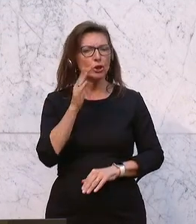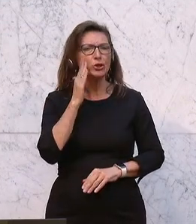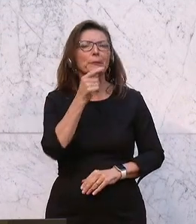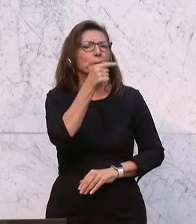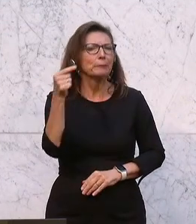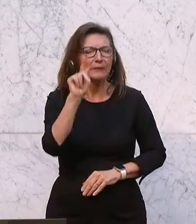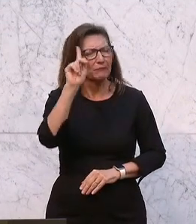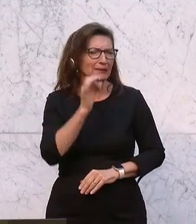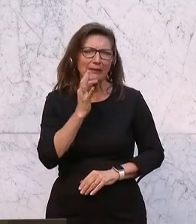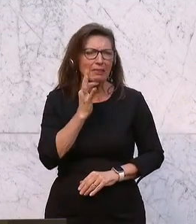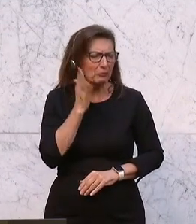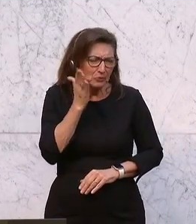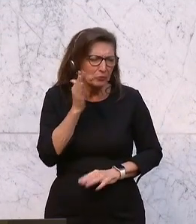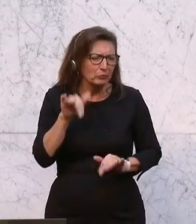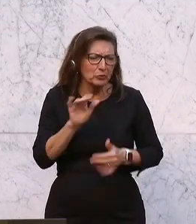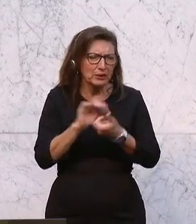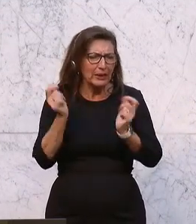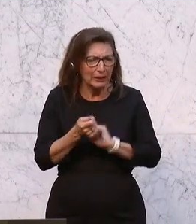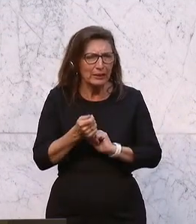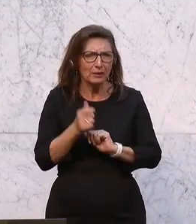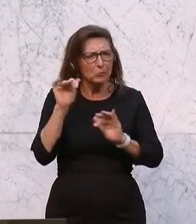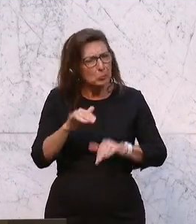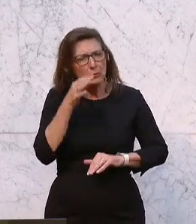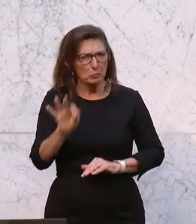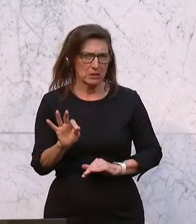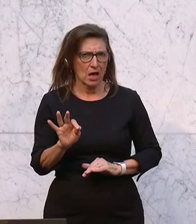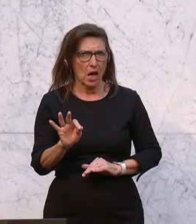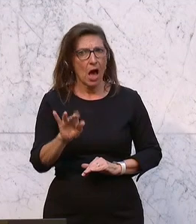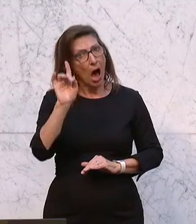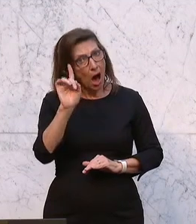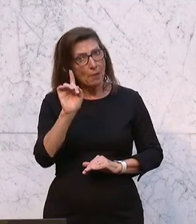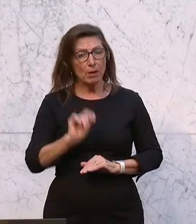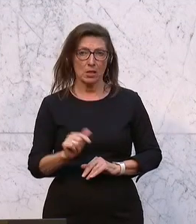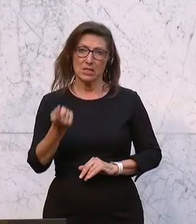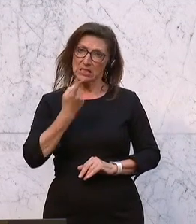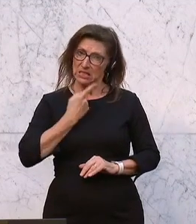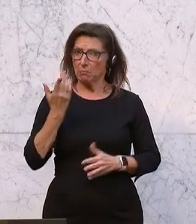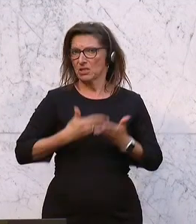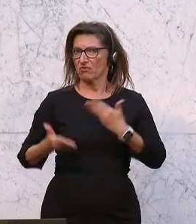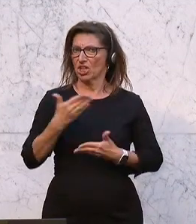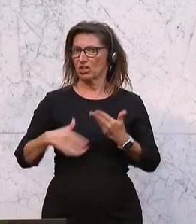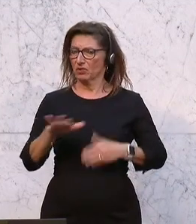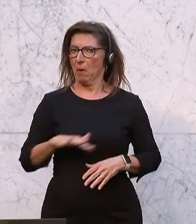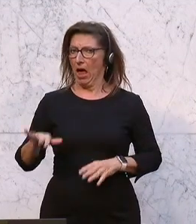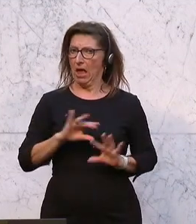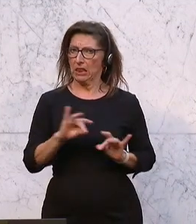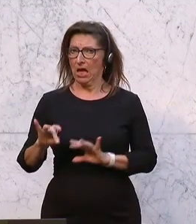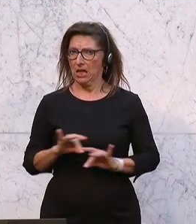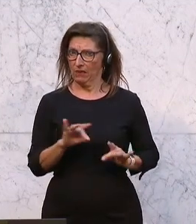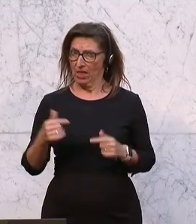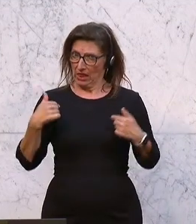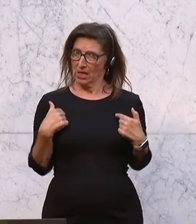genau. Wir müssen in Zukunft etwas tun, dass wir das in den Griff kriegen. Aber ich sage als Wirtschaftler auch dazu, wenn ich mit